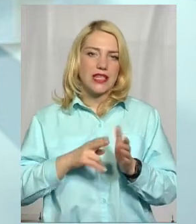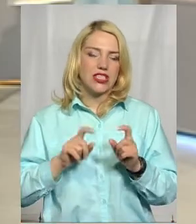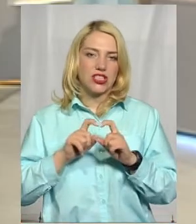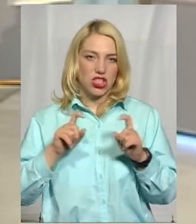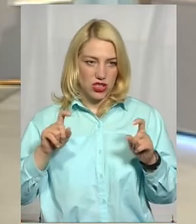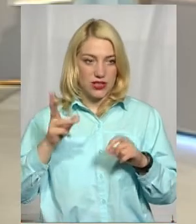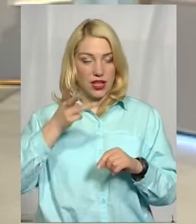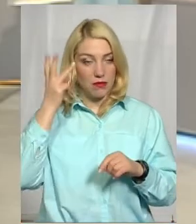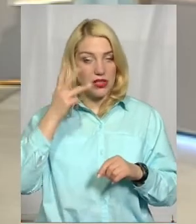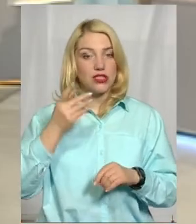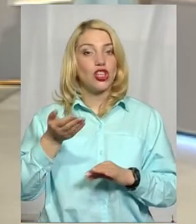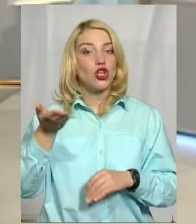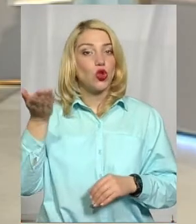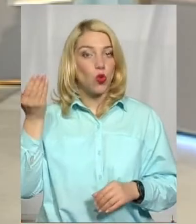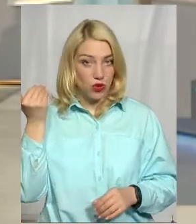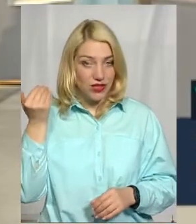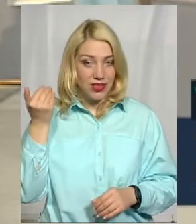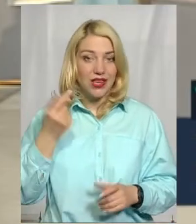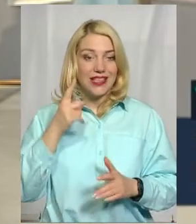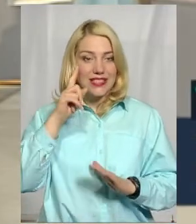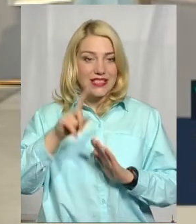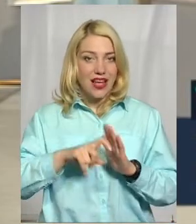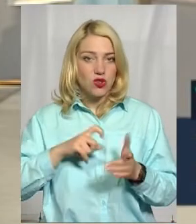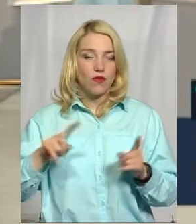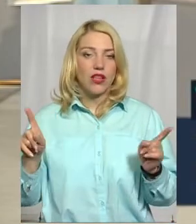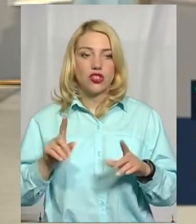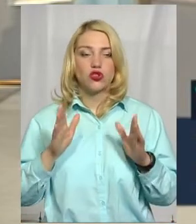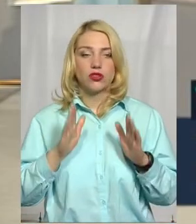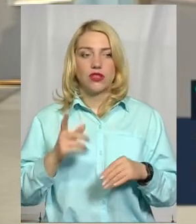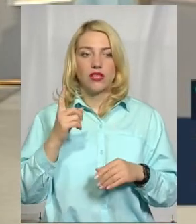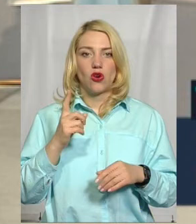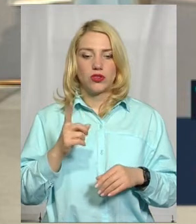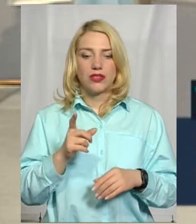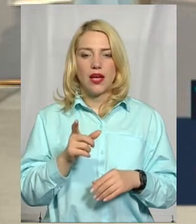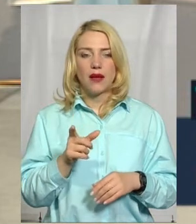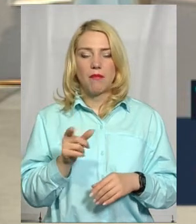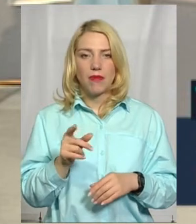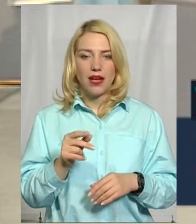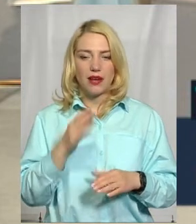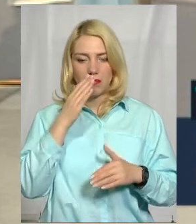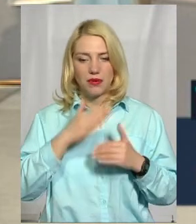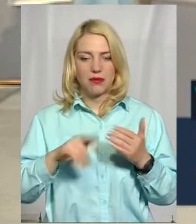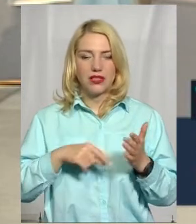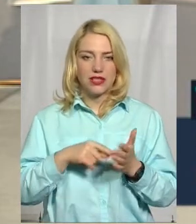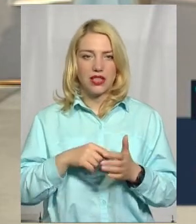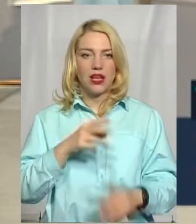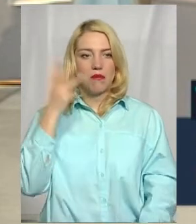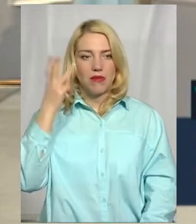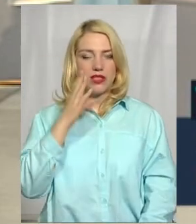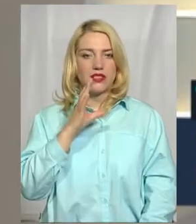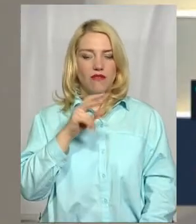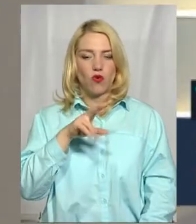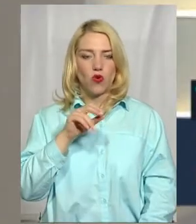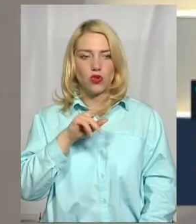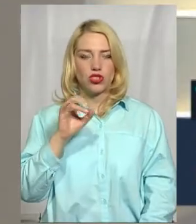і тоді з'ясували, що тільки одна пара приміських поїздів – це Хмельницький-Волочиськ – відновила свою